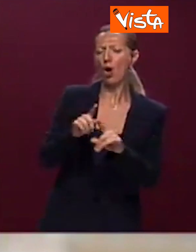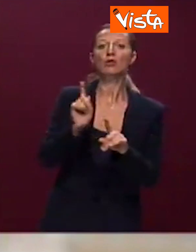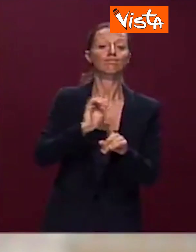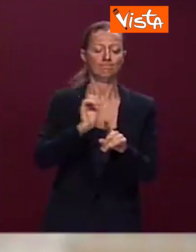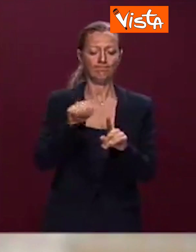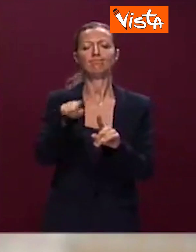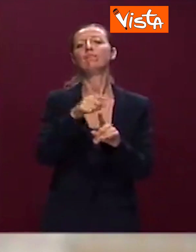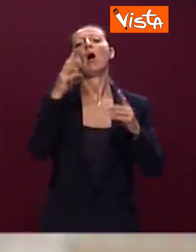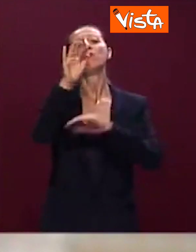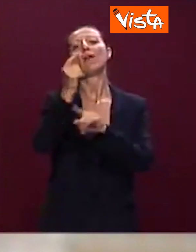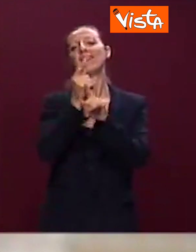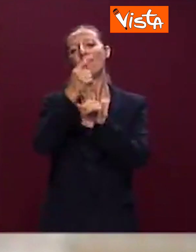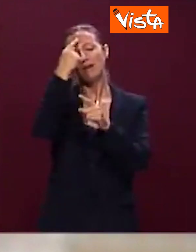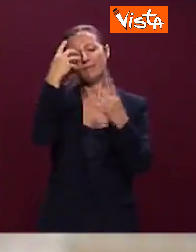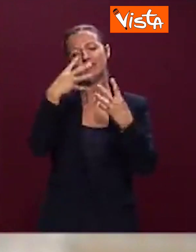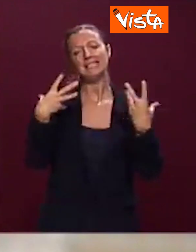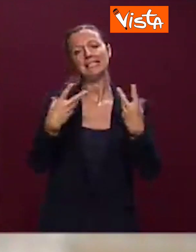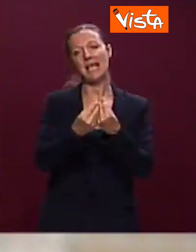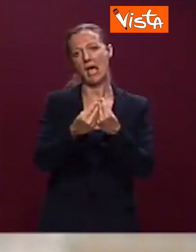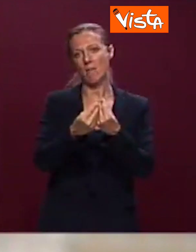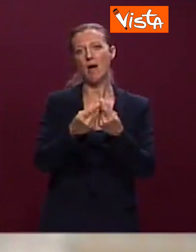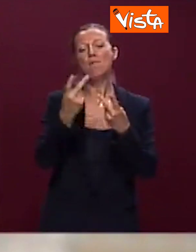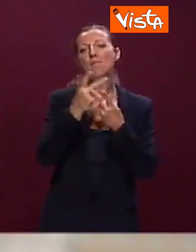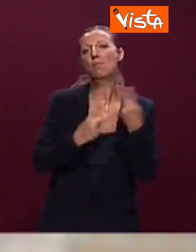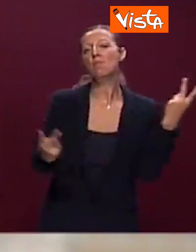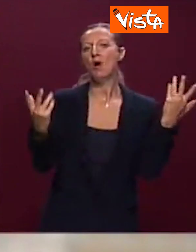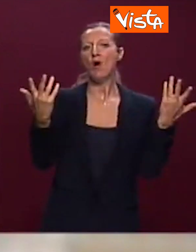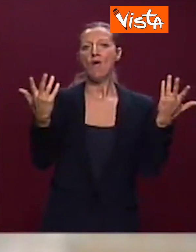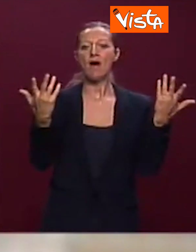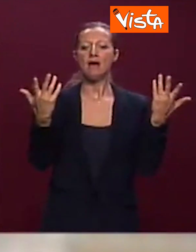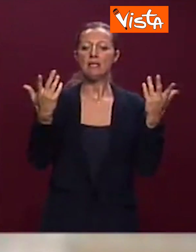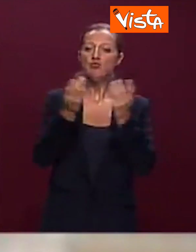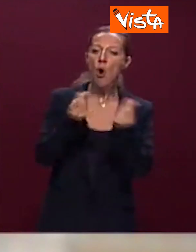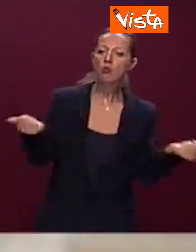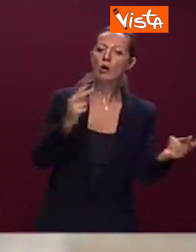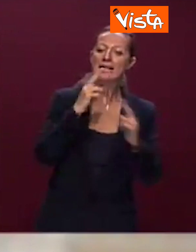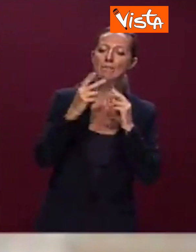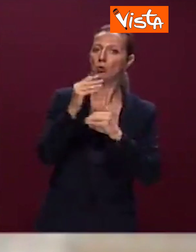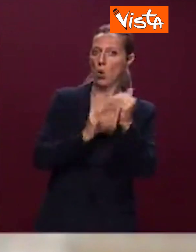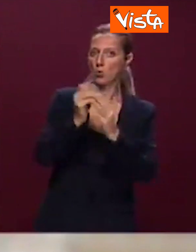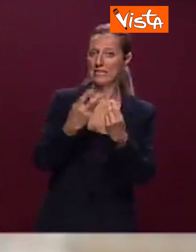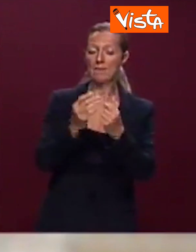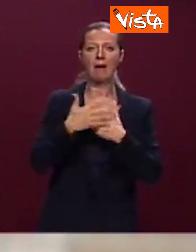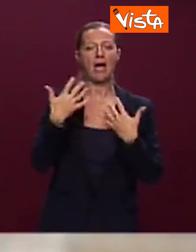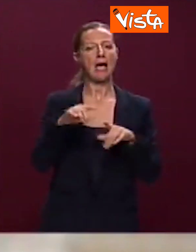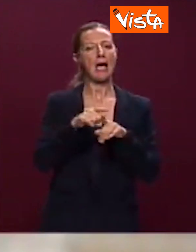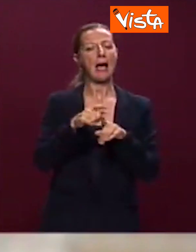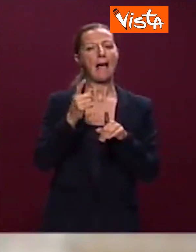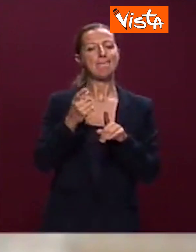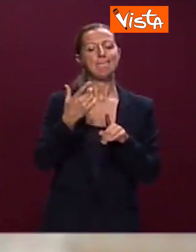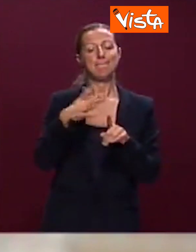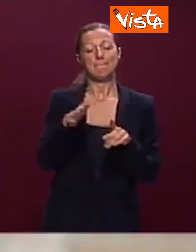un pensiero e provare a costruire qualche risposta. Salta però subito all'occhio un